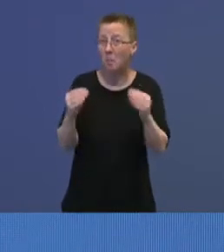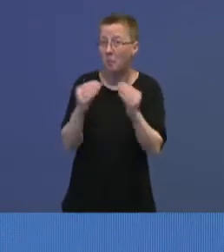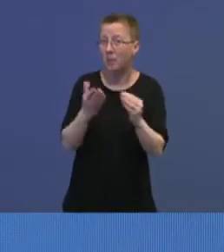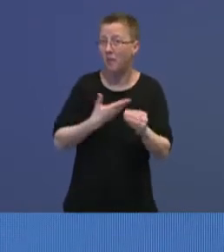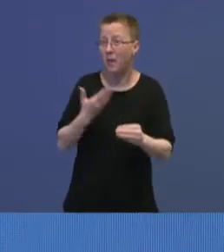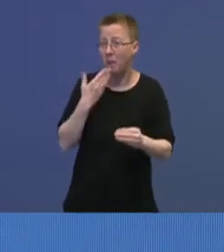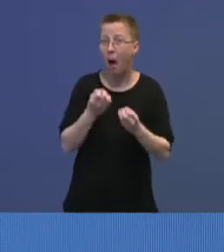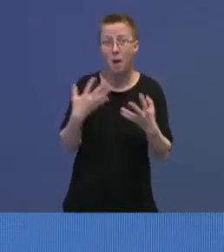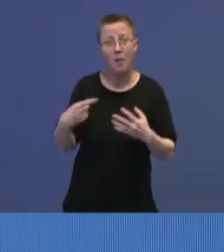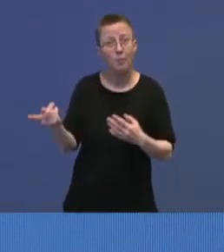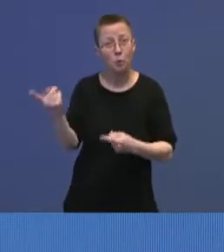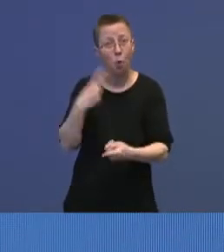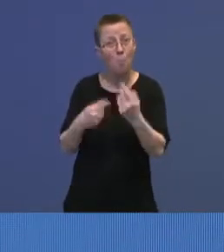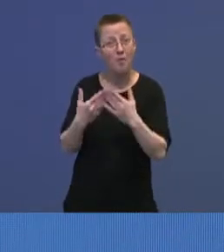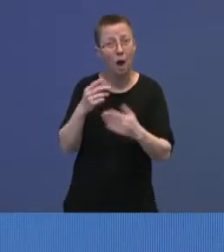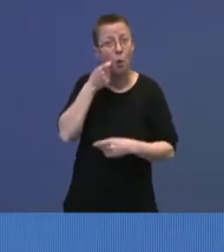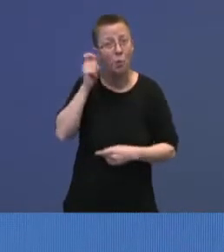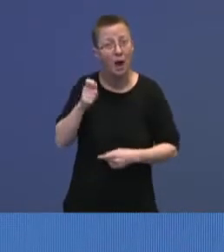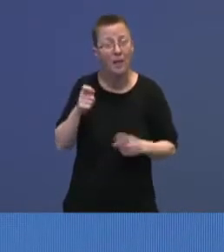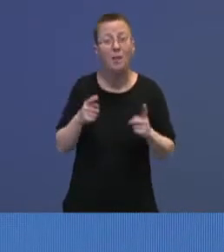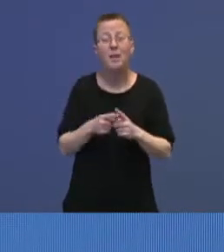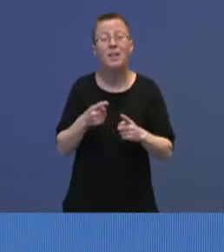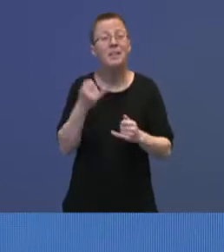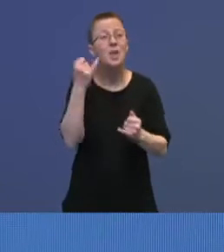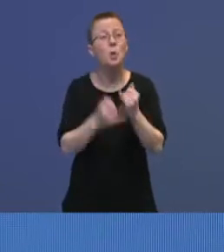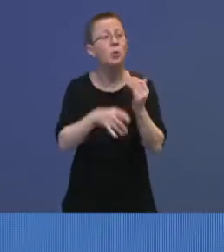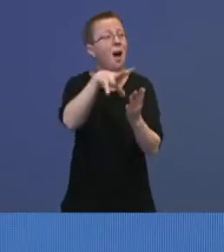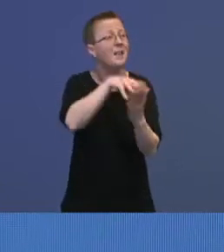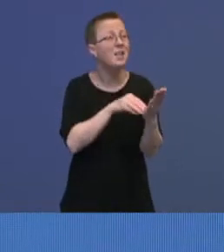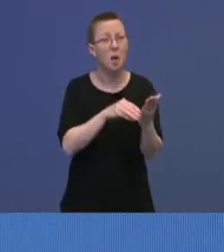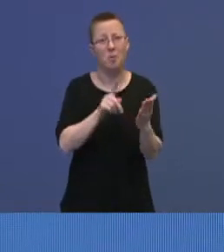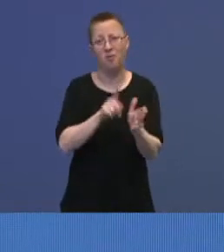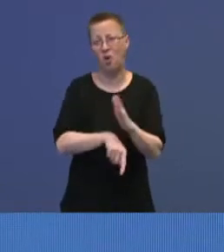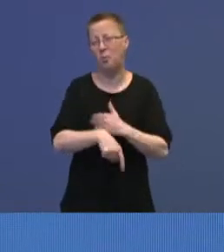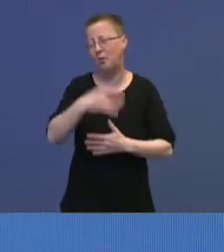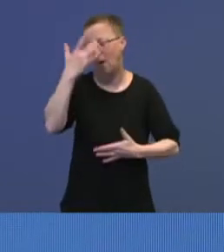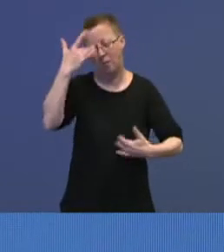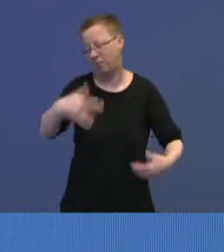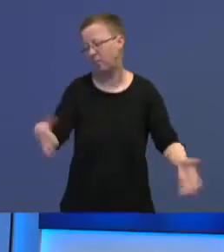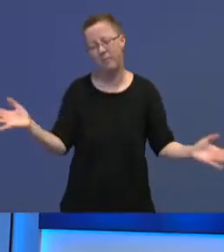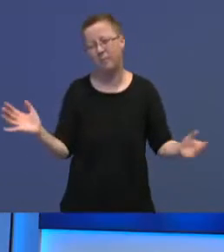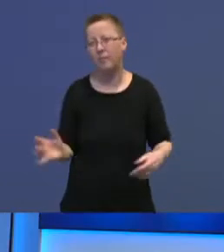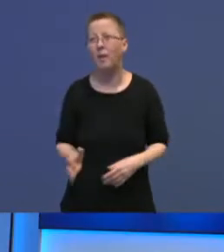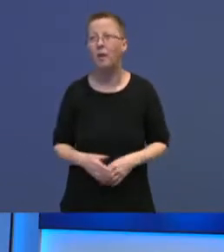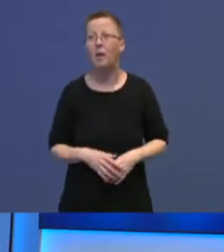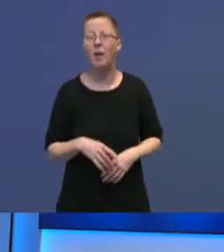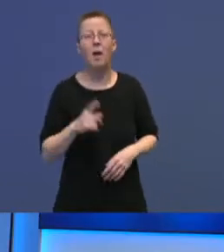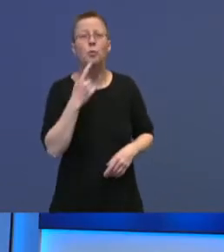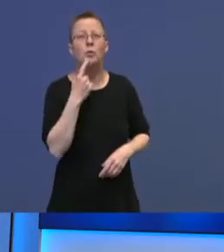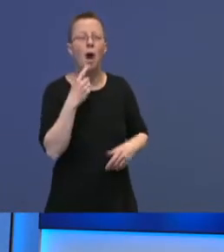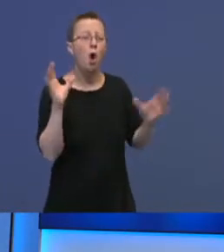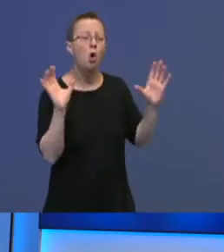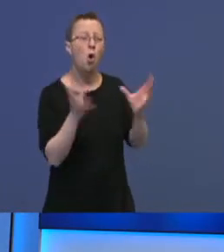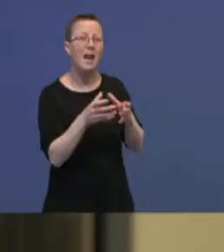fra Ukraina. Men et slutteregnskap på dette er rett og slett ikke mulig å trekke opp nå. Det er altså noe kollektivbeskyttelse